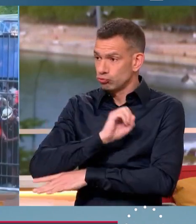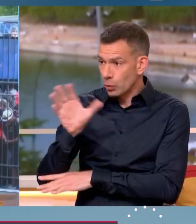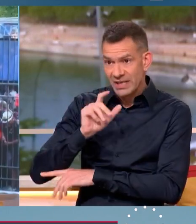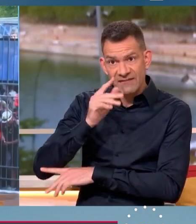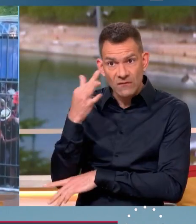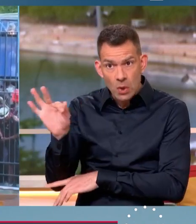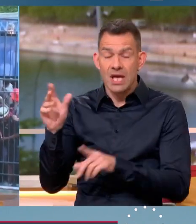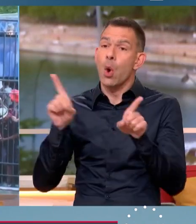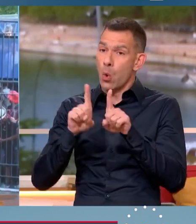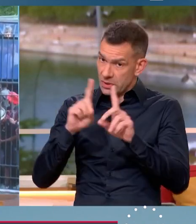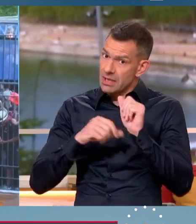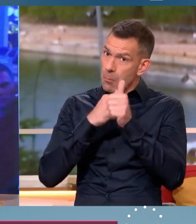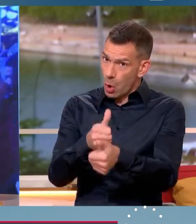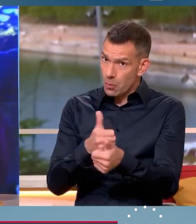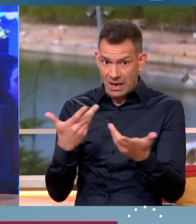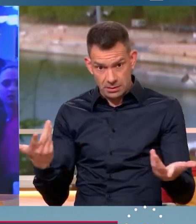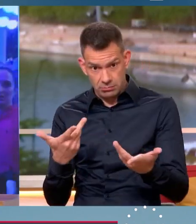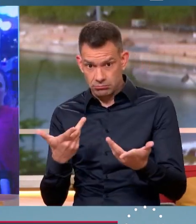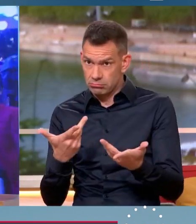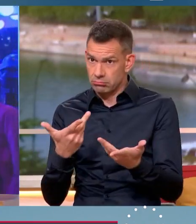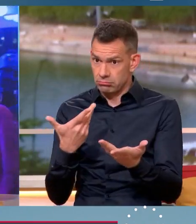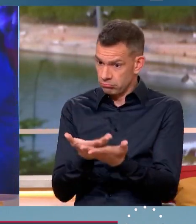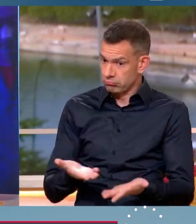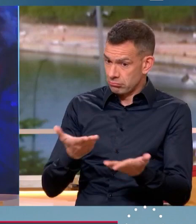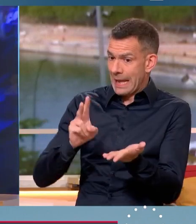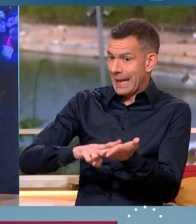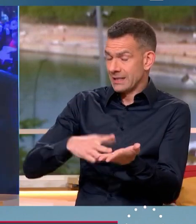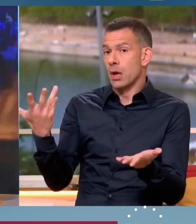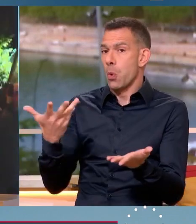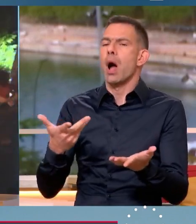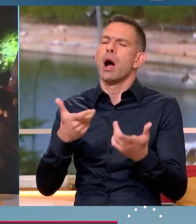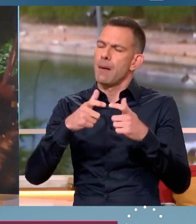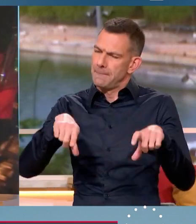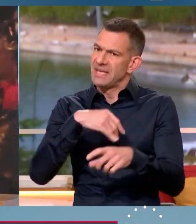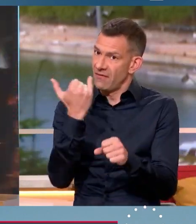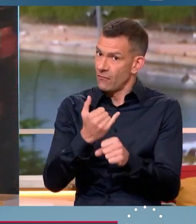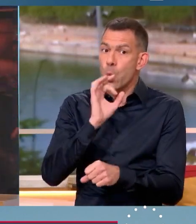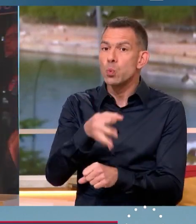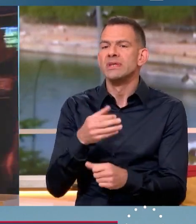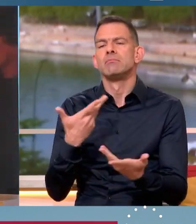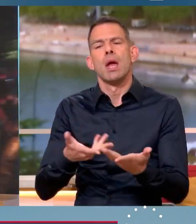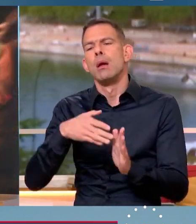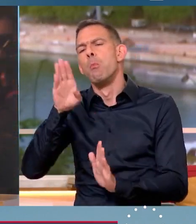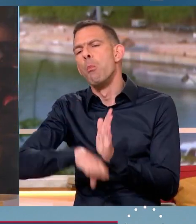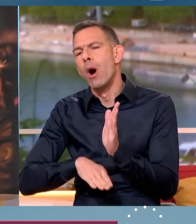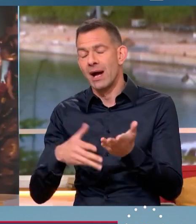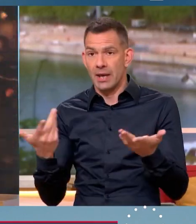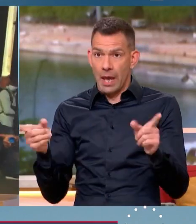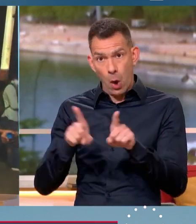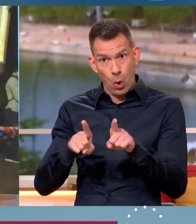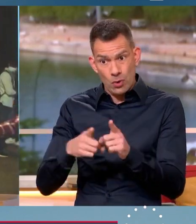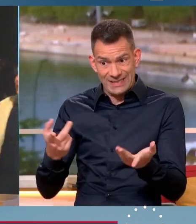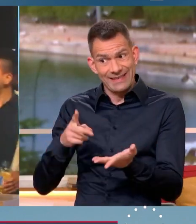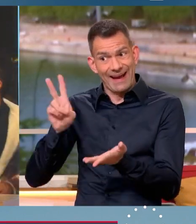plaintes qui ont été déposées. La réalité c'est qu'il y a sans doute des faux billets mais pas dans cette proportion et la réalité qui est